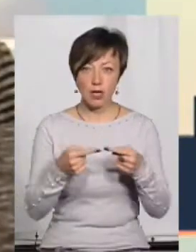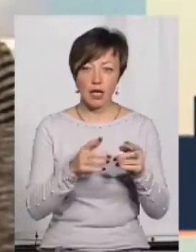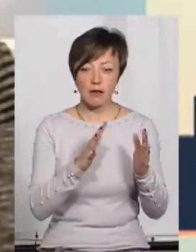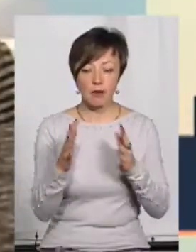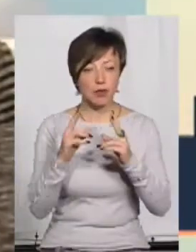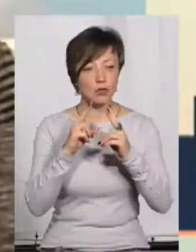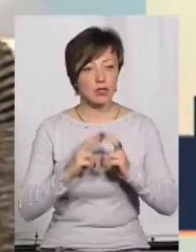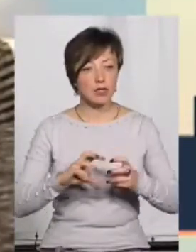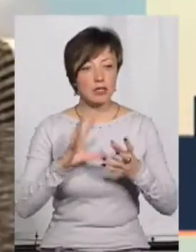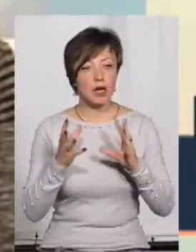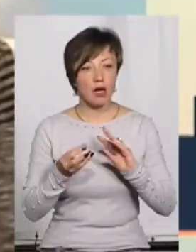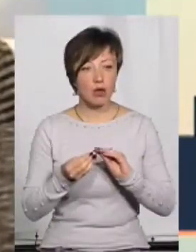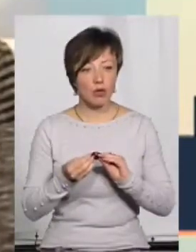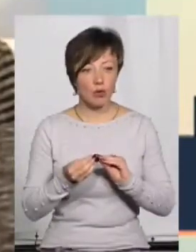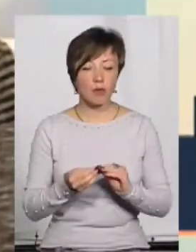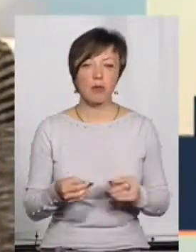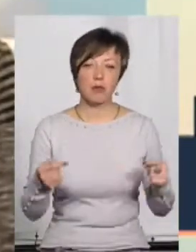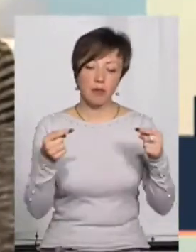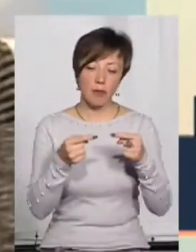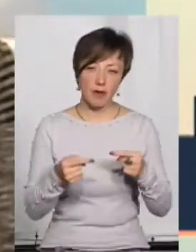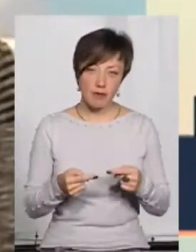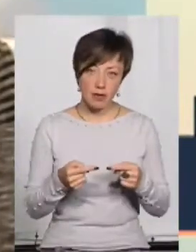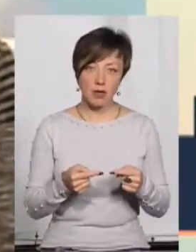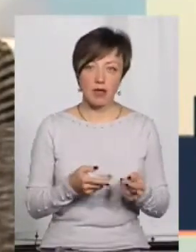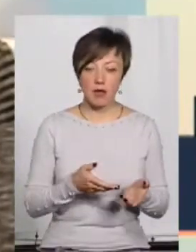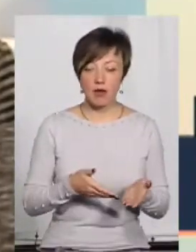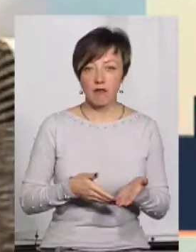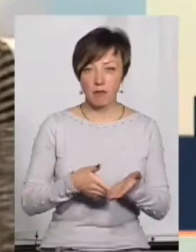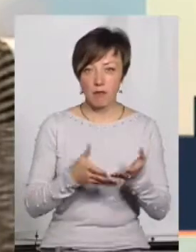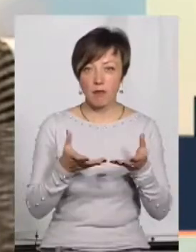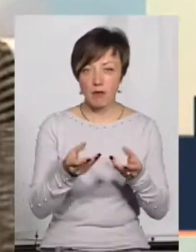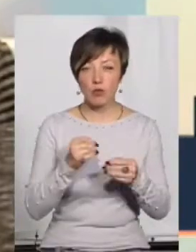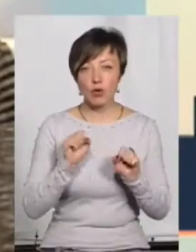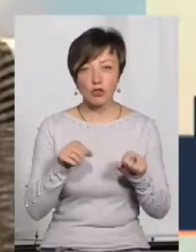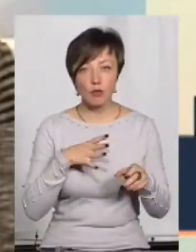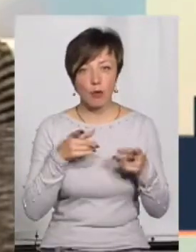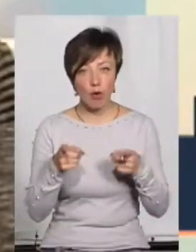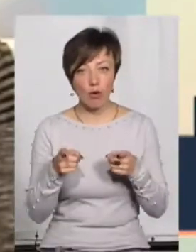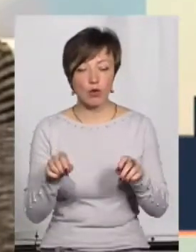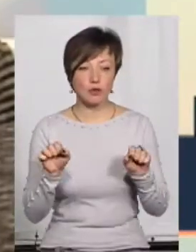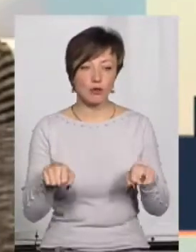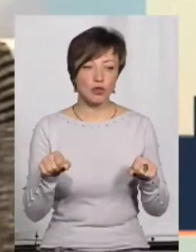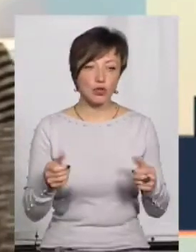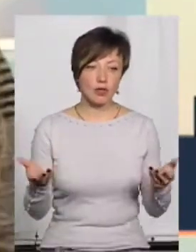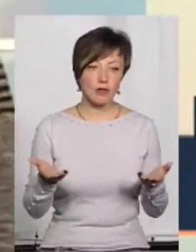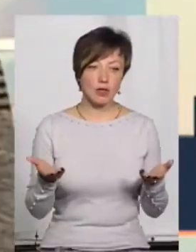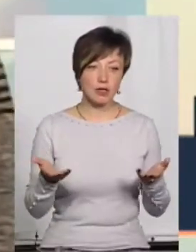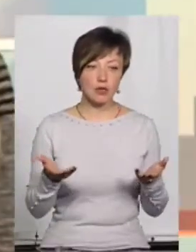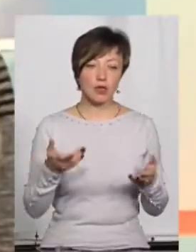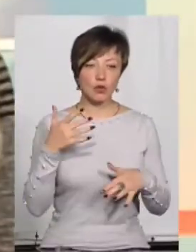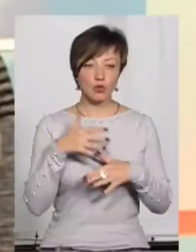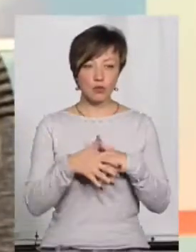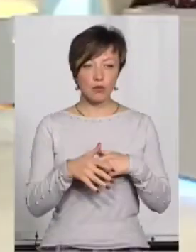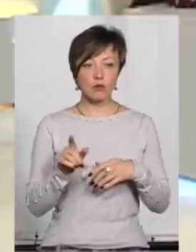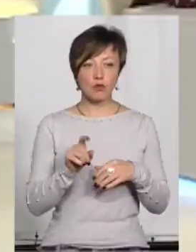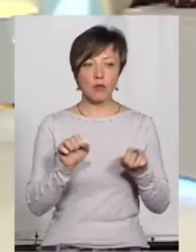розглядати, але загалом якісь певні важелі впливи були. Можливо, це були погрози, можливо, він розумів,